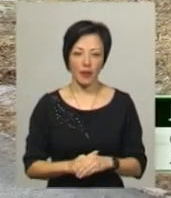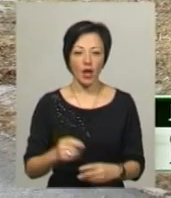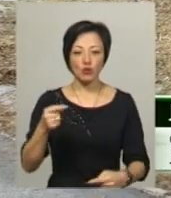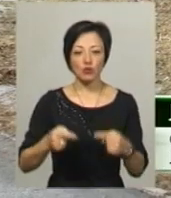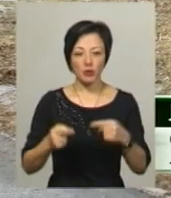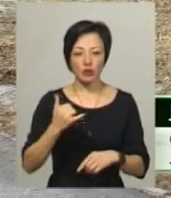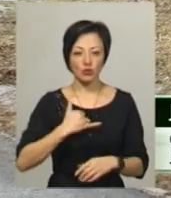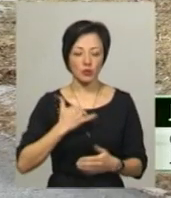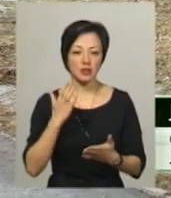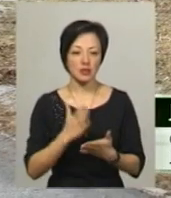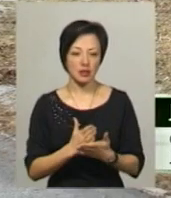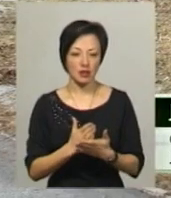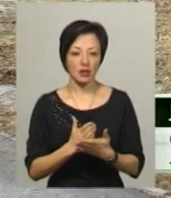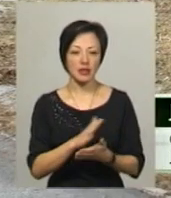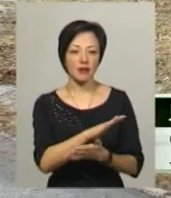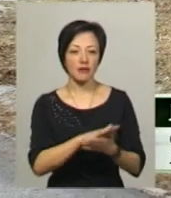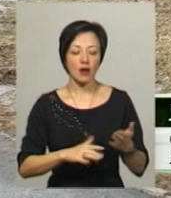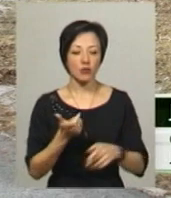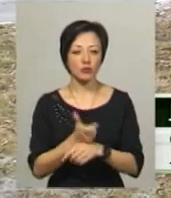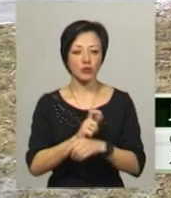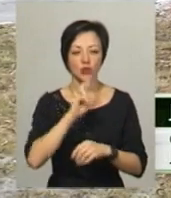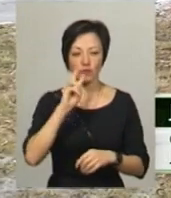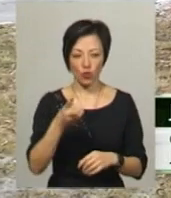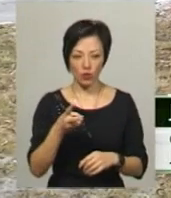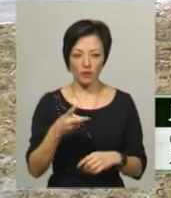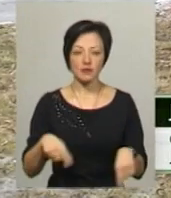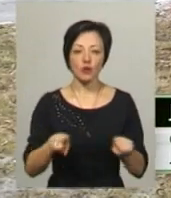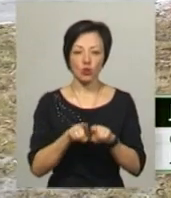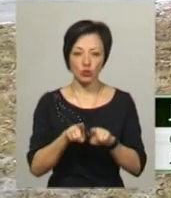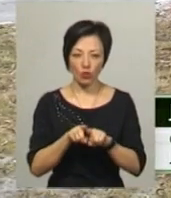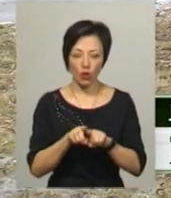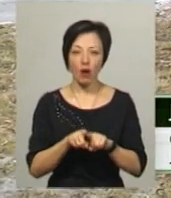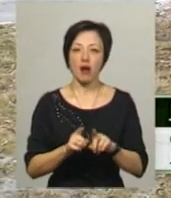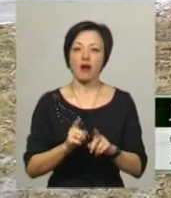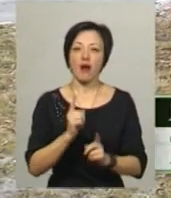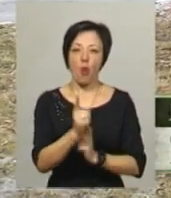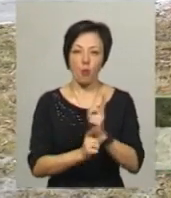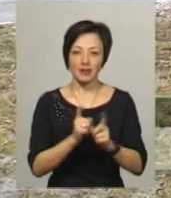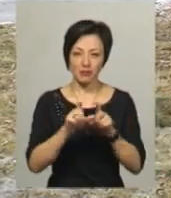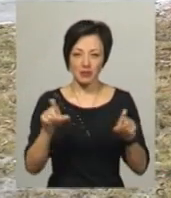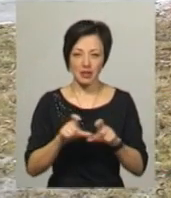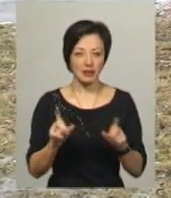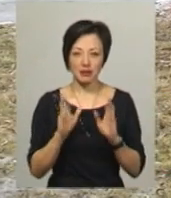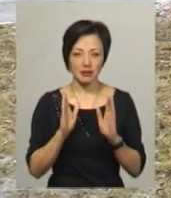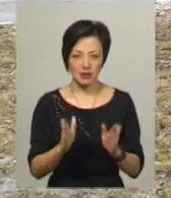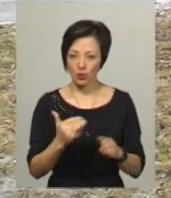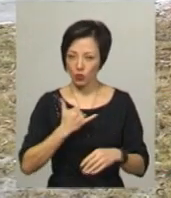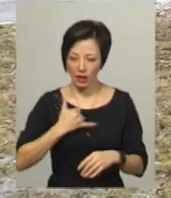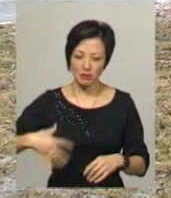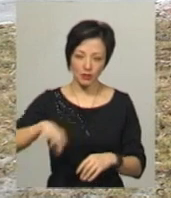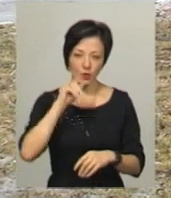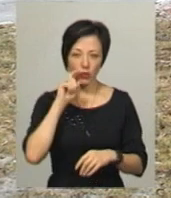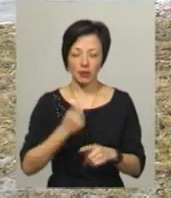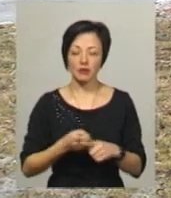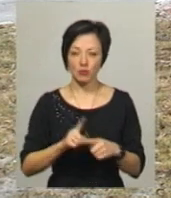є, вони тривають вже більше двох років. Все одно оптимізація, вона не відворотня, вона проходить не тільки в нашій громаді, вона по всій Україні.